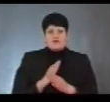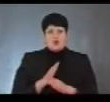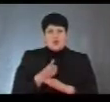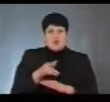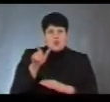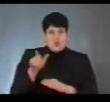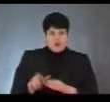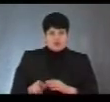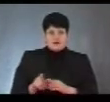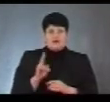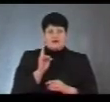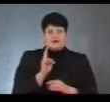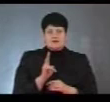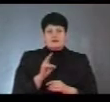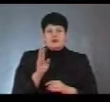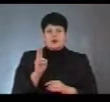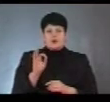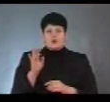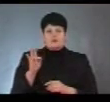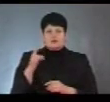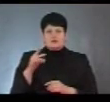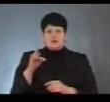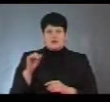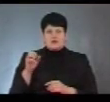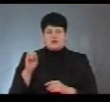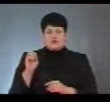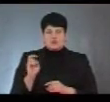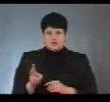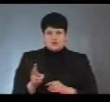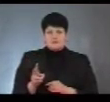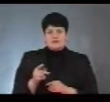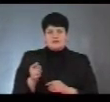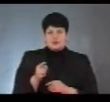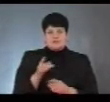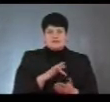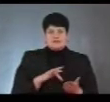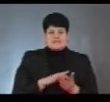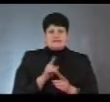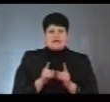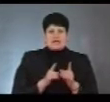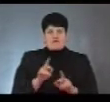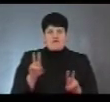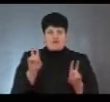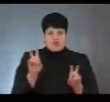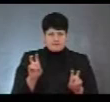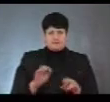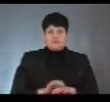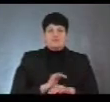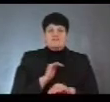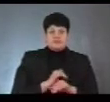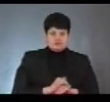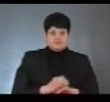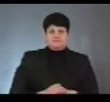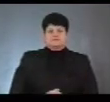до нас приєдналася. Це Катерина Кондратюк, експерт коаліції громадської організації «Тернопільський центр реформ». Кажу вам, доброго вечора. Доброго вечора. Ну,